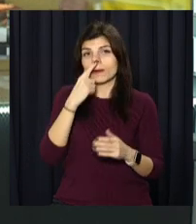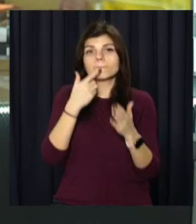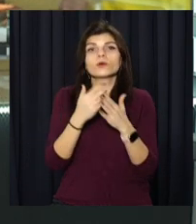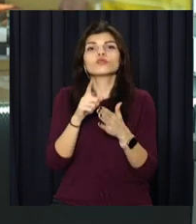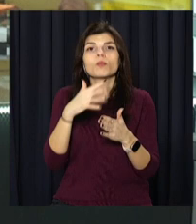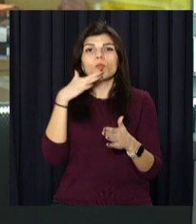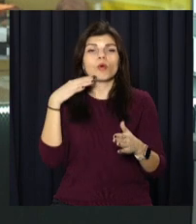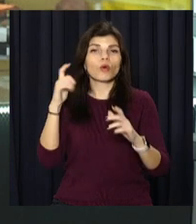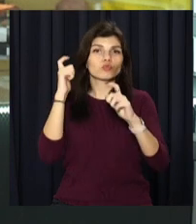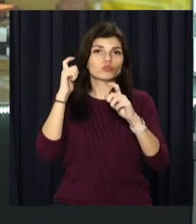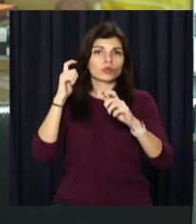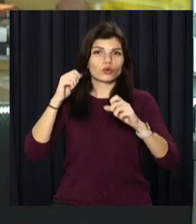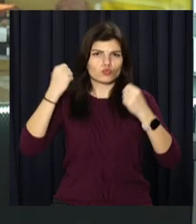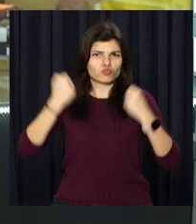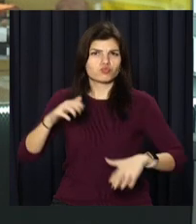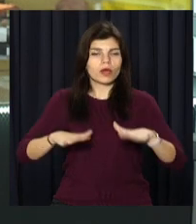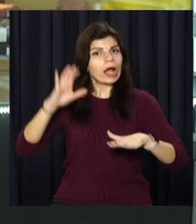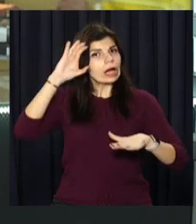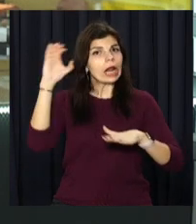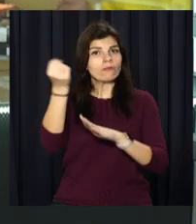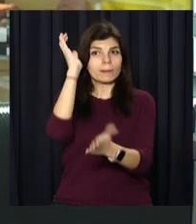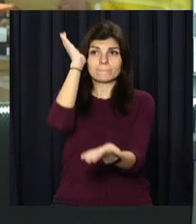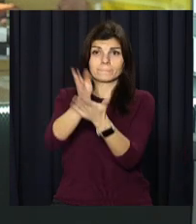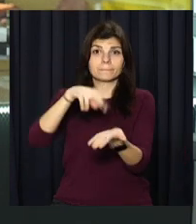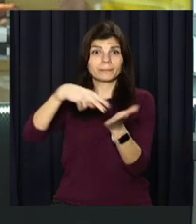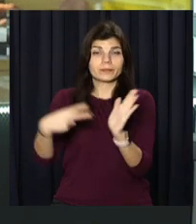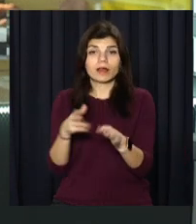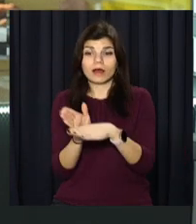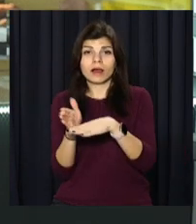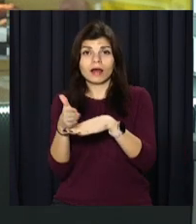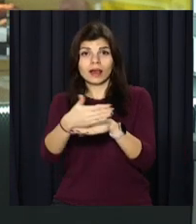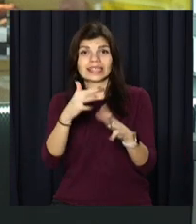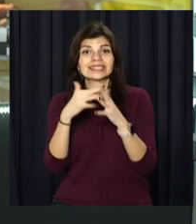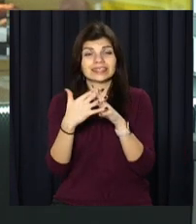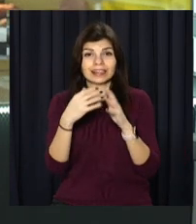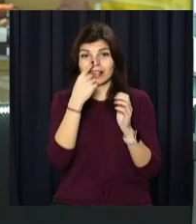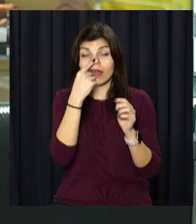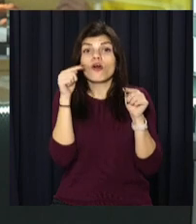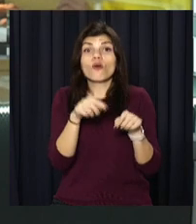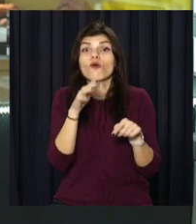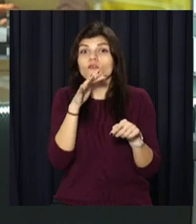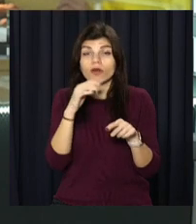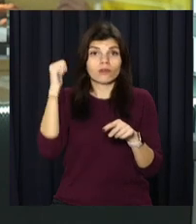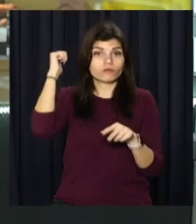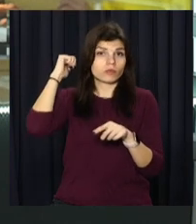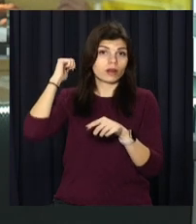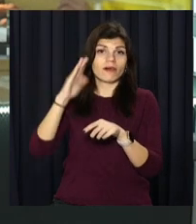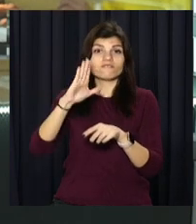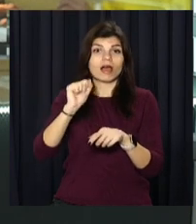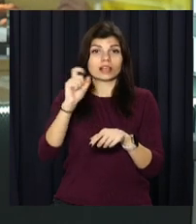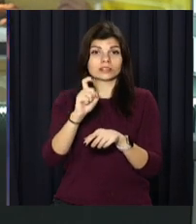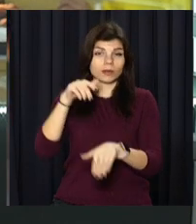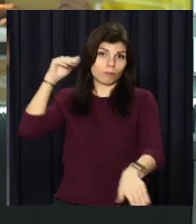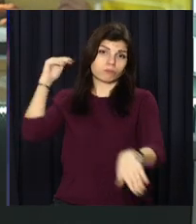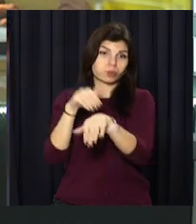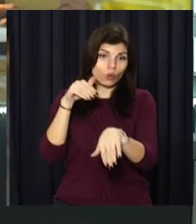багато тонник рухався в бік Кривого Рогу і зупинився на повороті до селища. У цей момент заду в нього врізався ВАЗ.